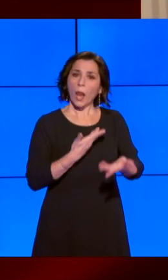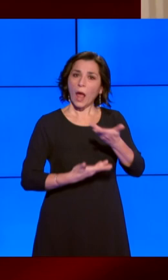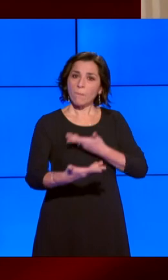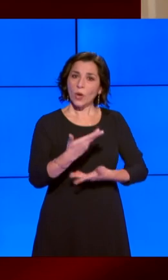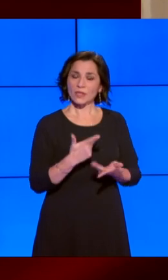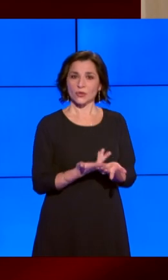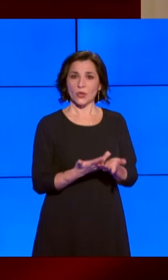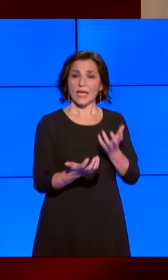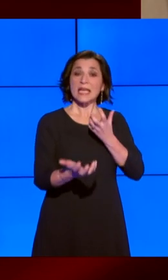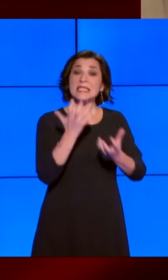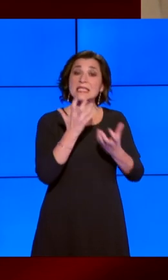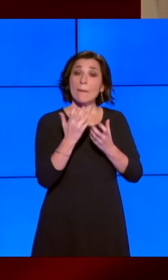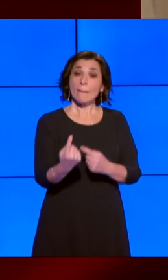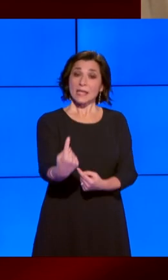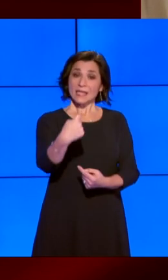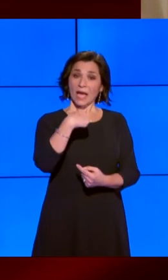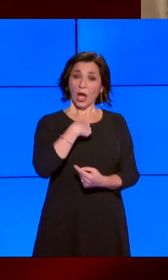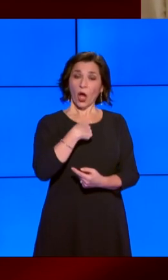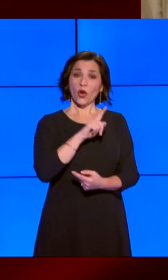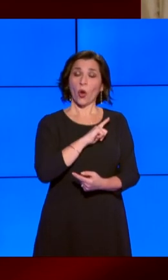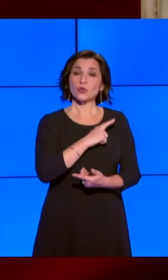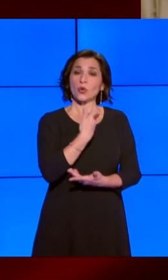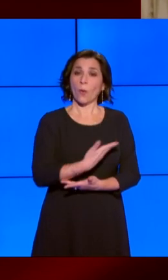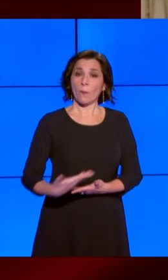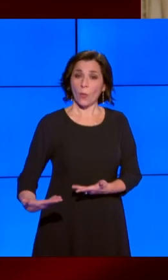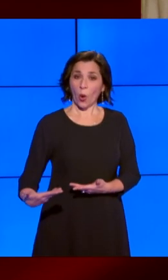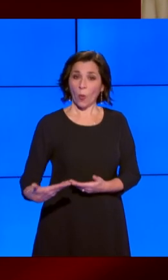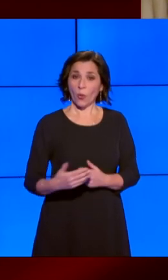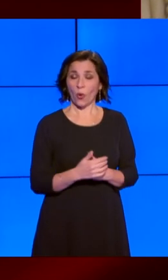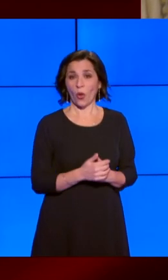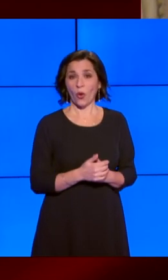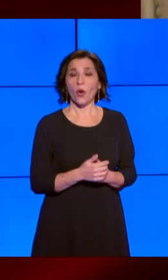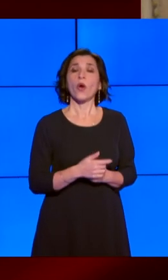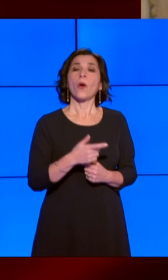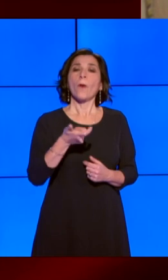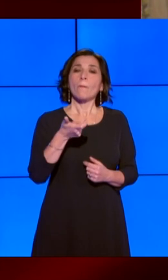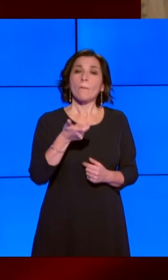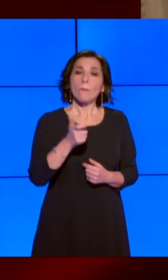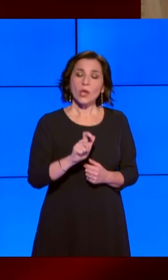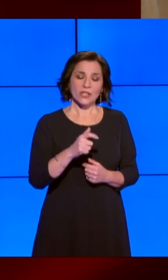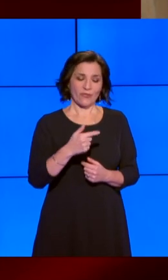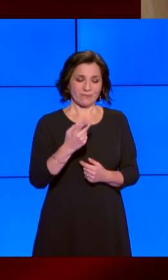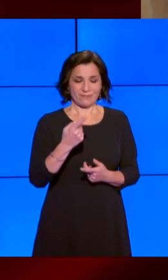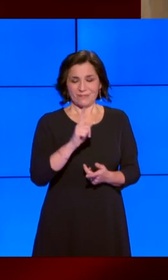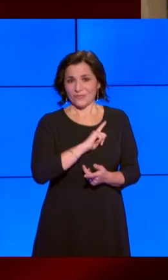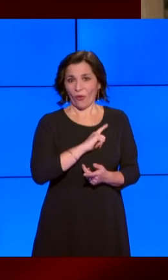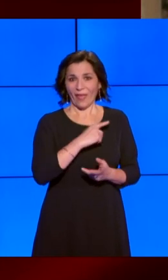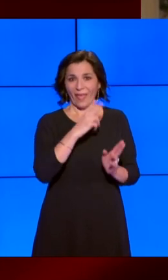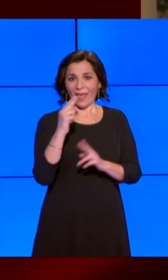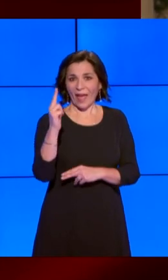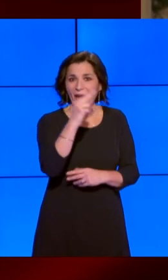simpatia nei confronti del nostro popolo, non soltanto per il richiamo della sua arte e dei paesaggi,